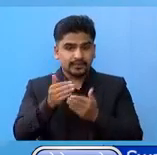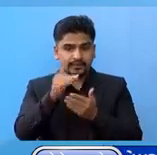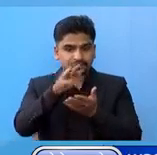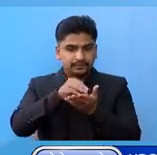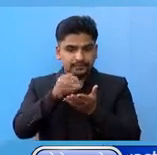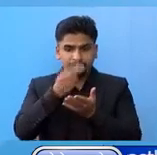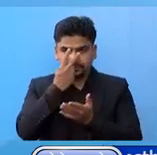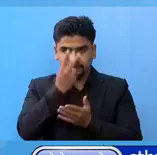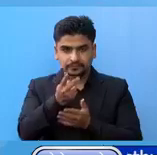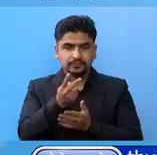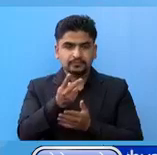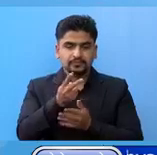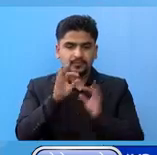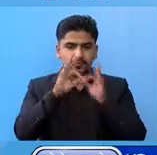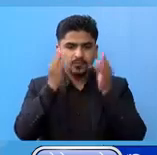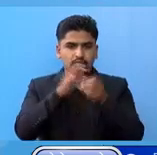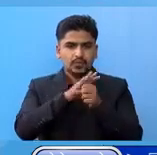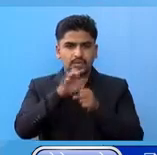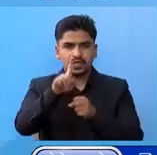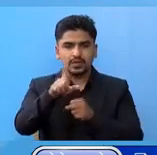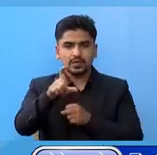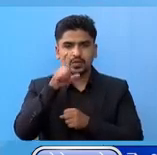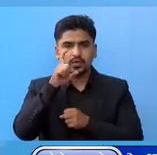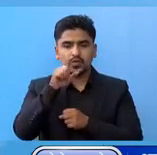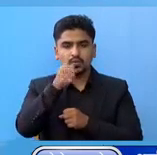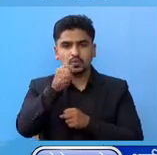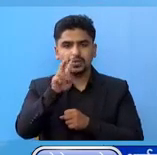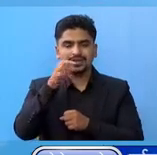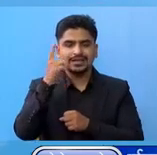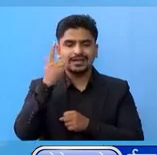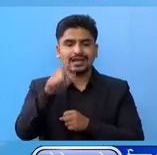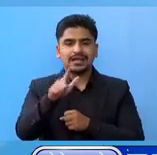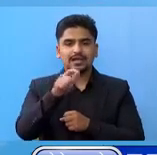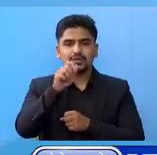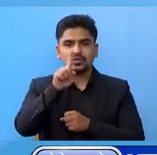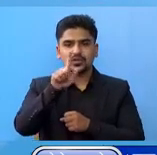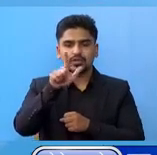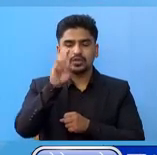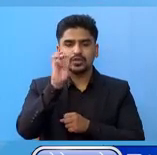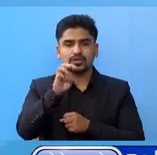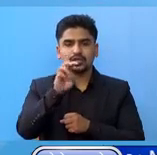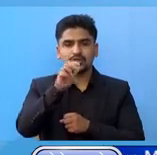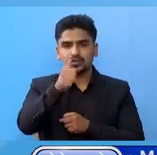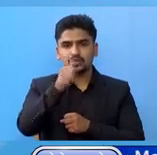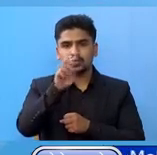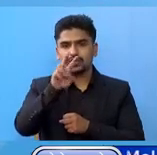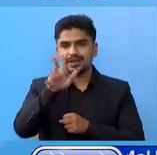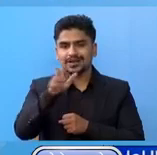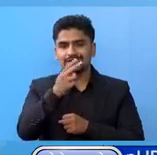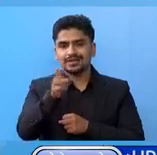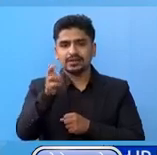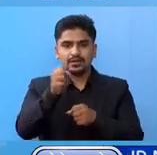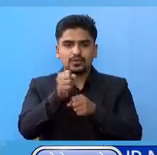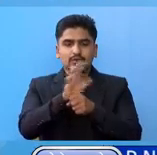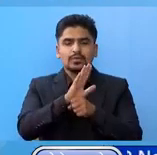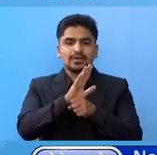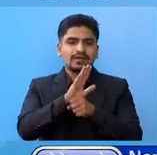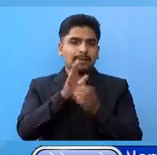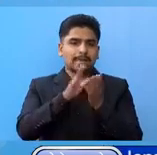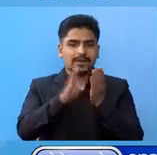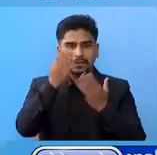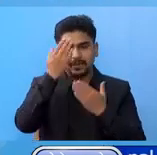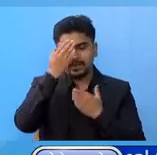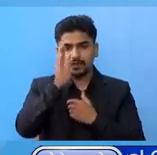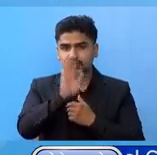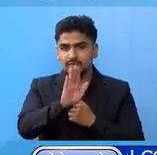तथ्यां कहेर दा विश्व मां 1,62,7,068 जना भेक्ति अरू COVID-19